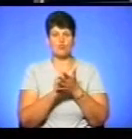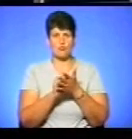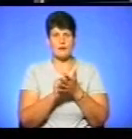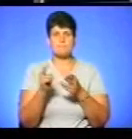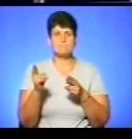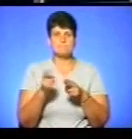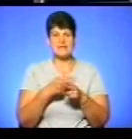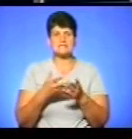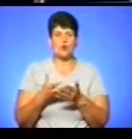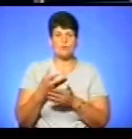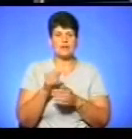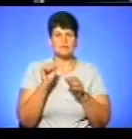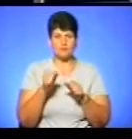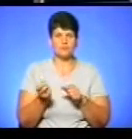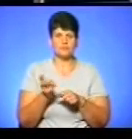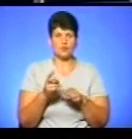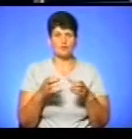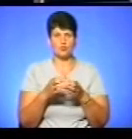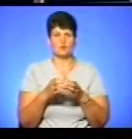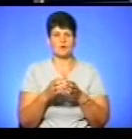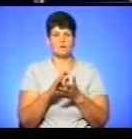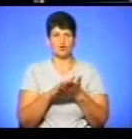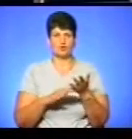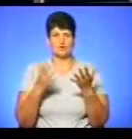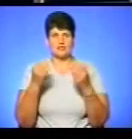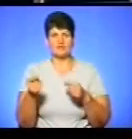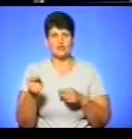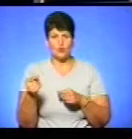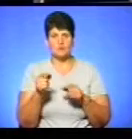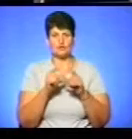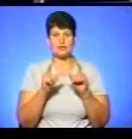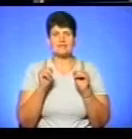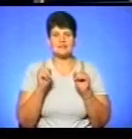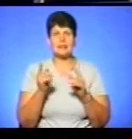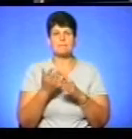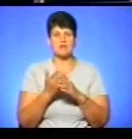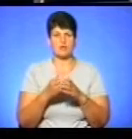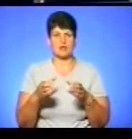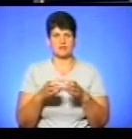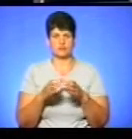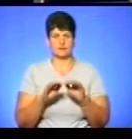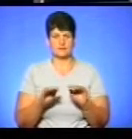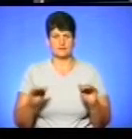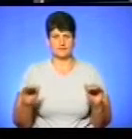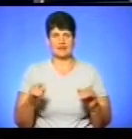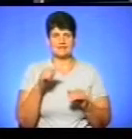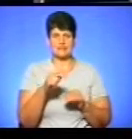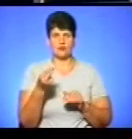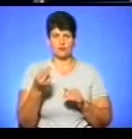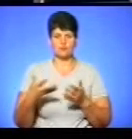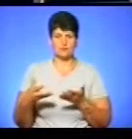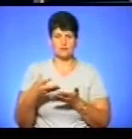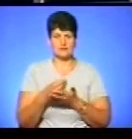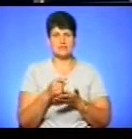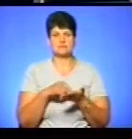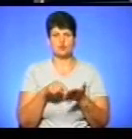безоплатно зможуть відвідувати групи продовженого дня у тернопільських школах лише пільгові категорії школярів. За них кошти вноситимуть